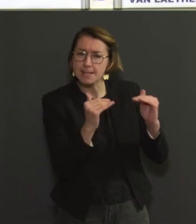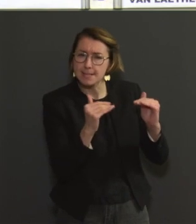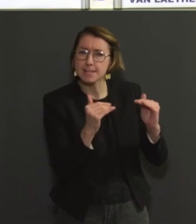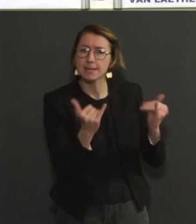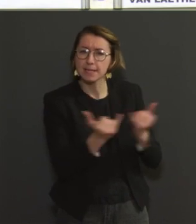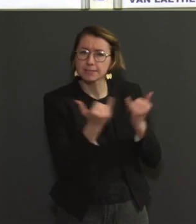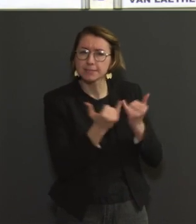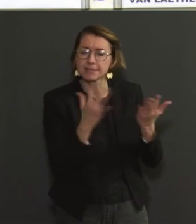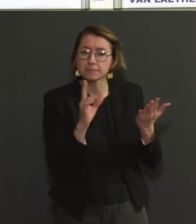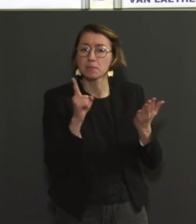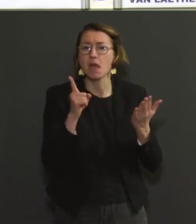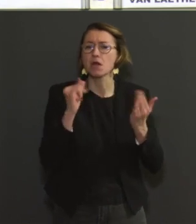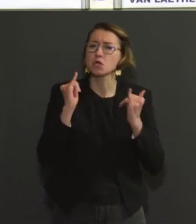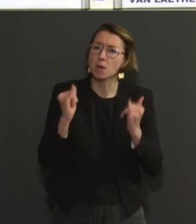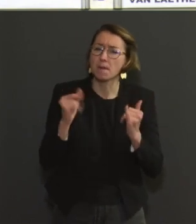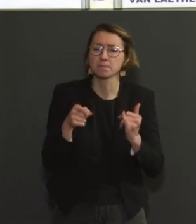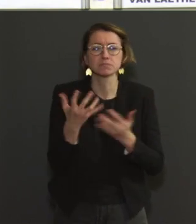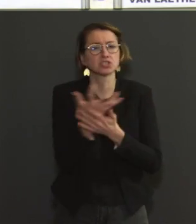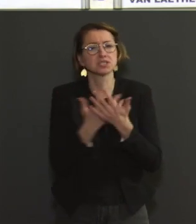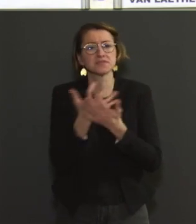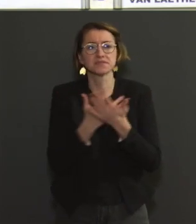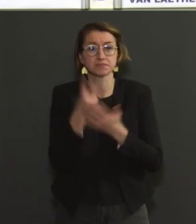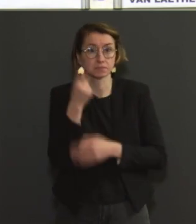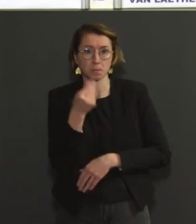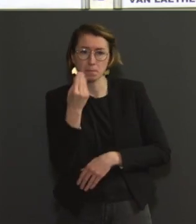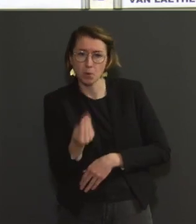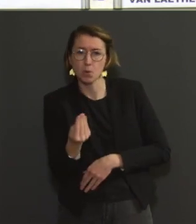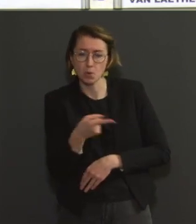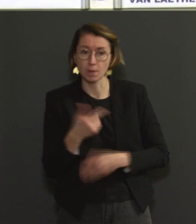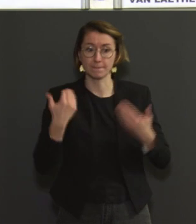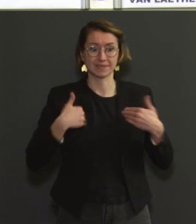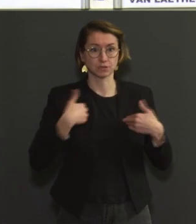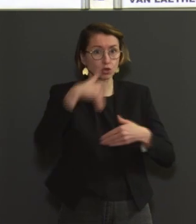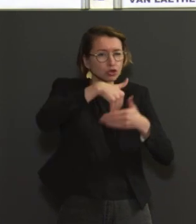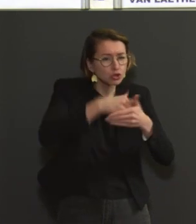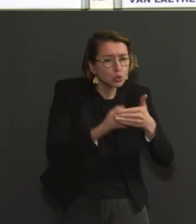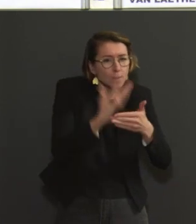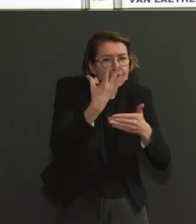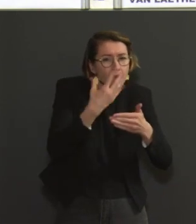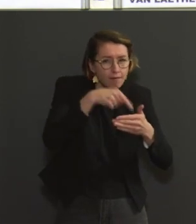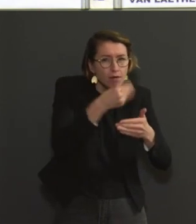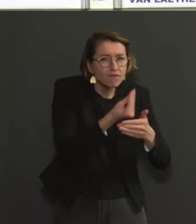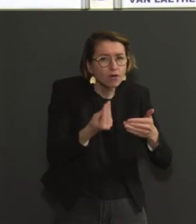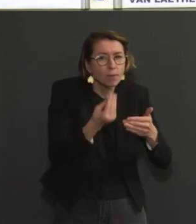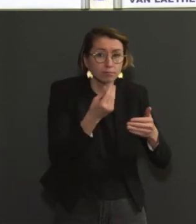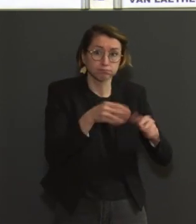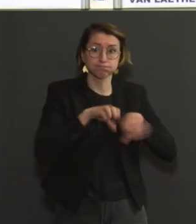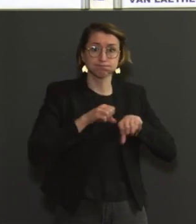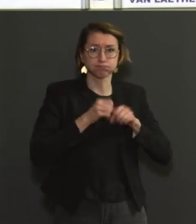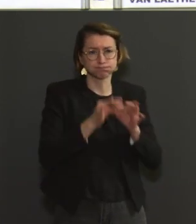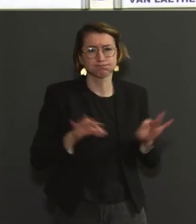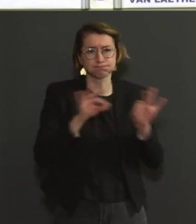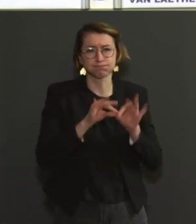chiffres en nombre absolu sont faibles, puisque depuis le lundi 23 novembre, la